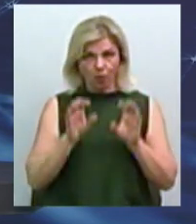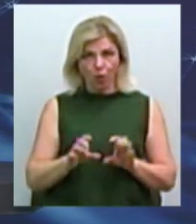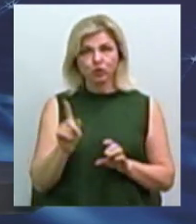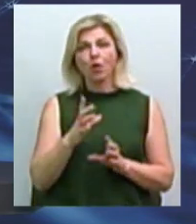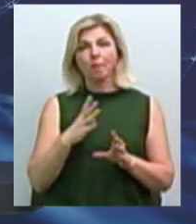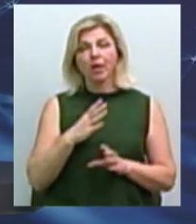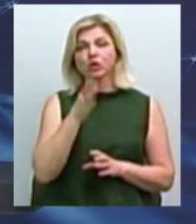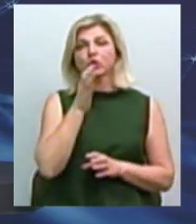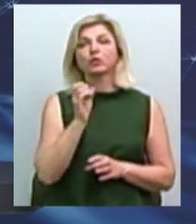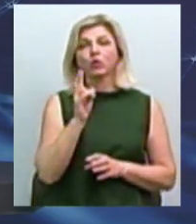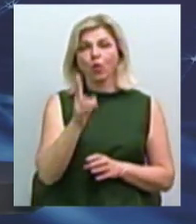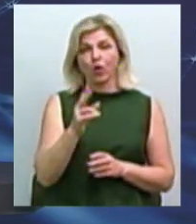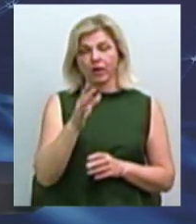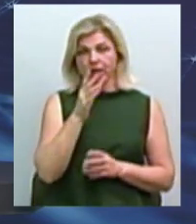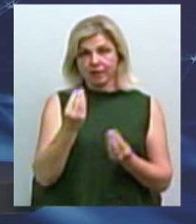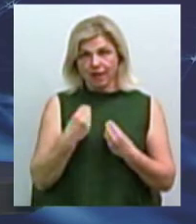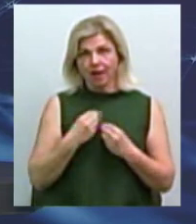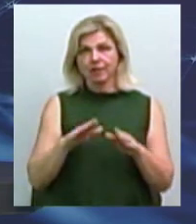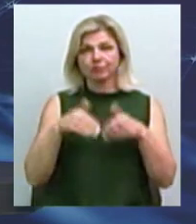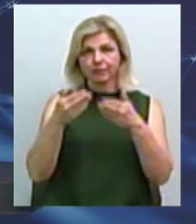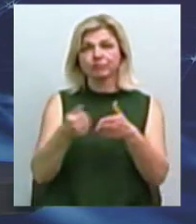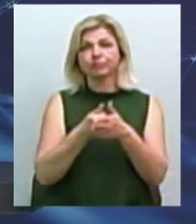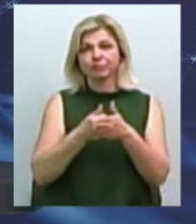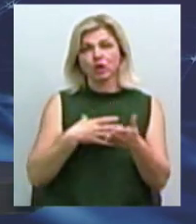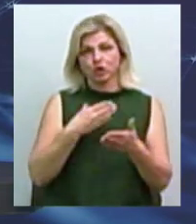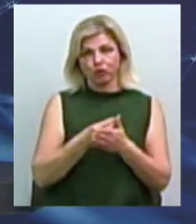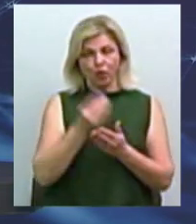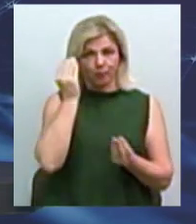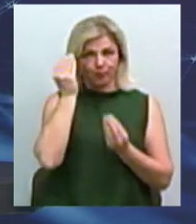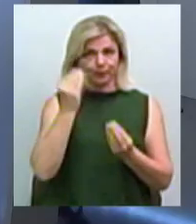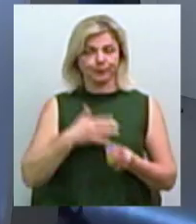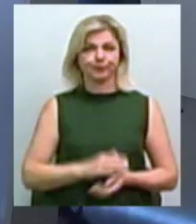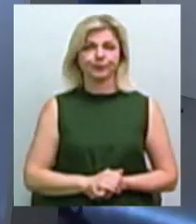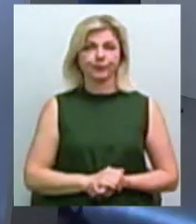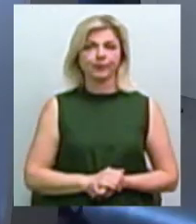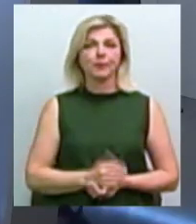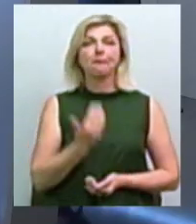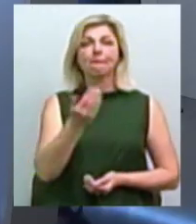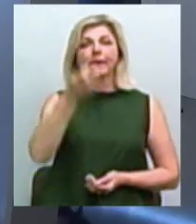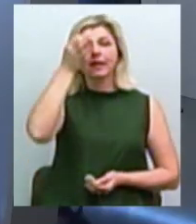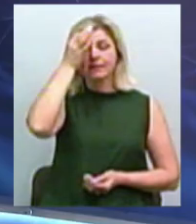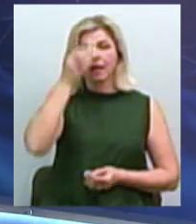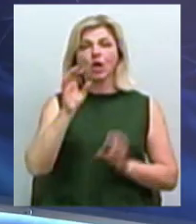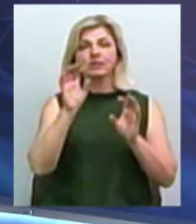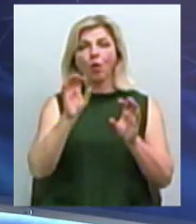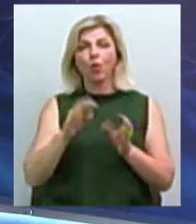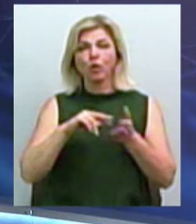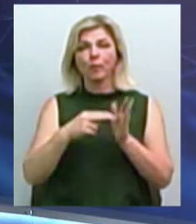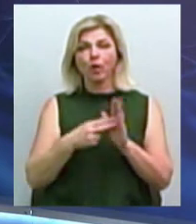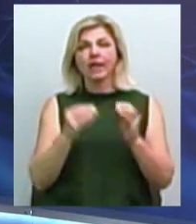часу для того, щоб ми подали пропозиції і змогли відстояти свої позиції. Ви згадали законопроект 1073.